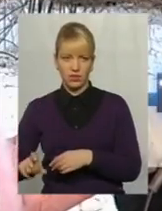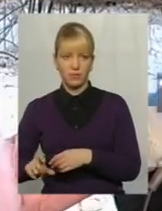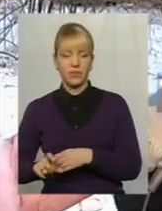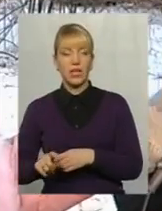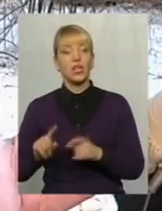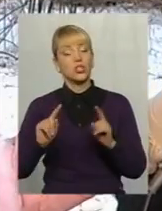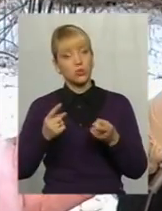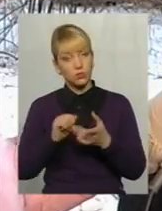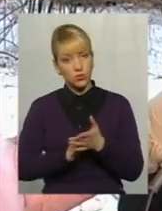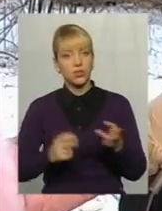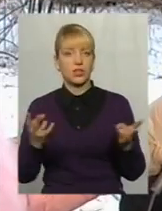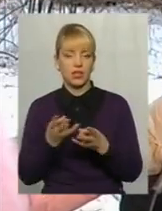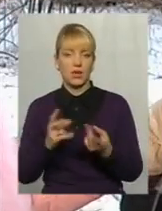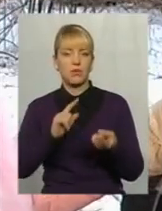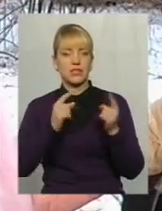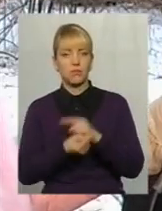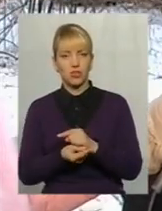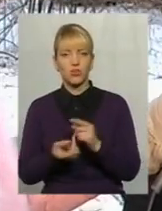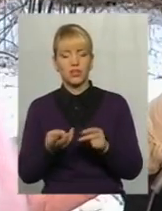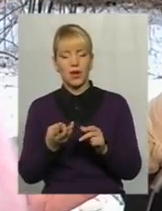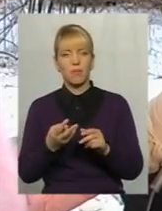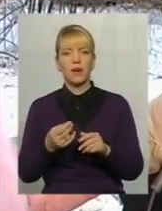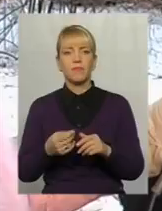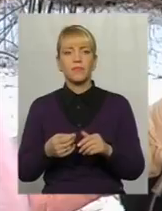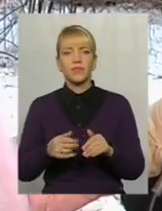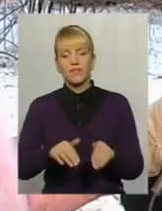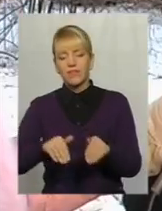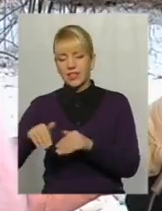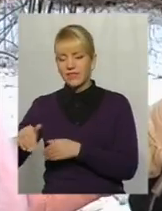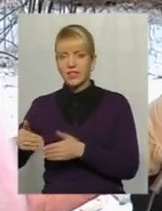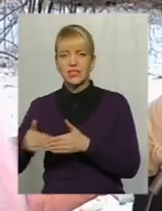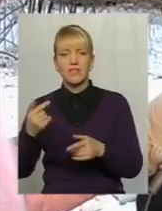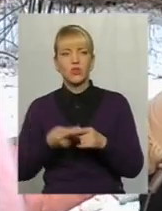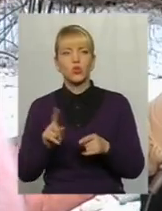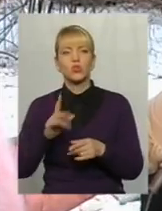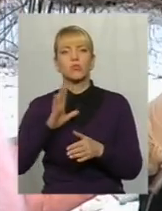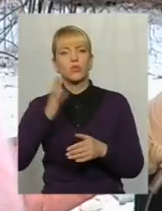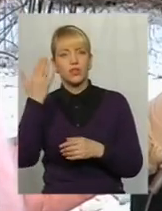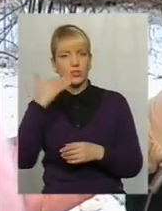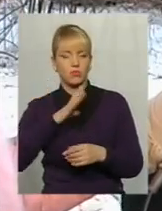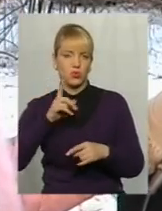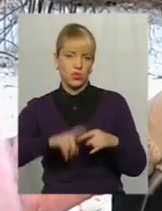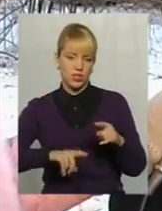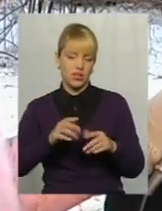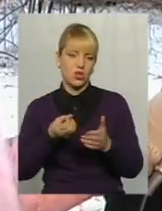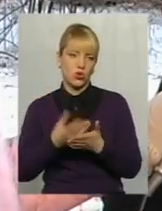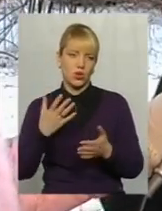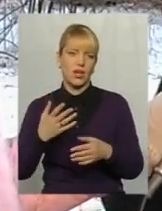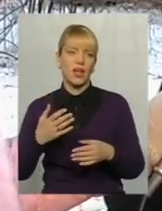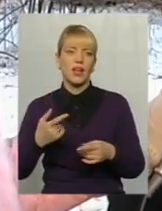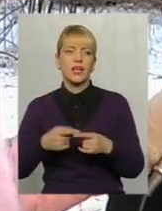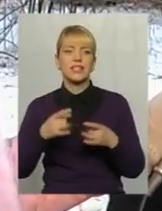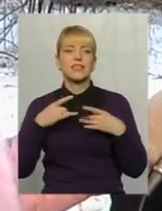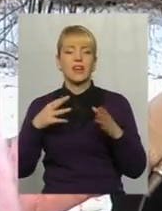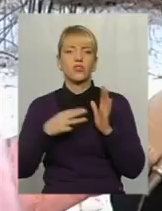Через те потрібно змінювати, відриватися від того, що навіть, можливо, нам і рідне, і дороге, і близьке, як, наприклад, свято 8 березня, до